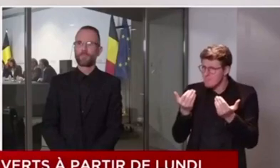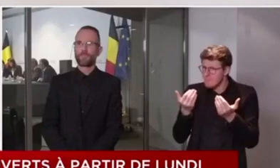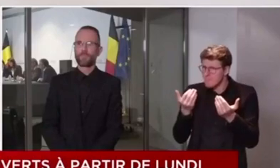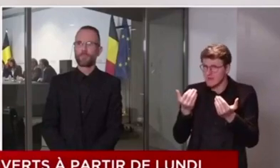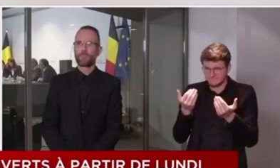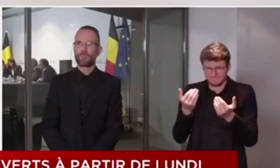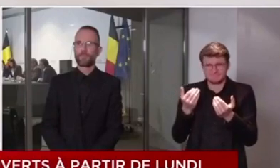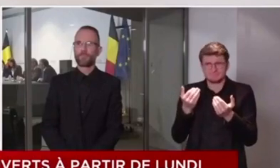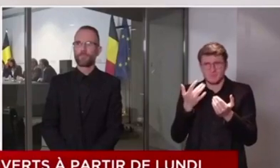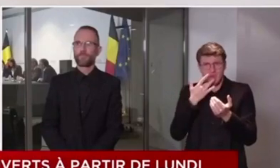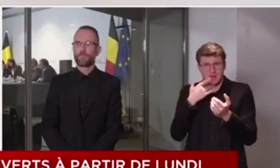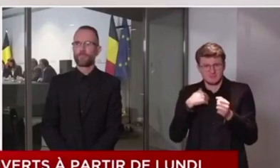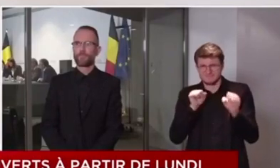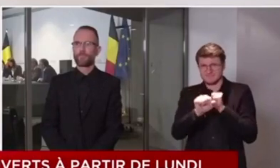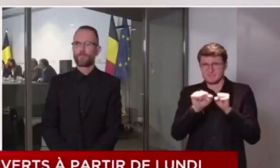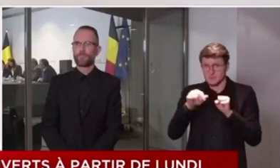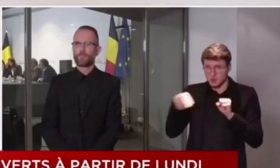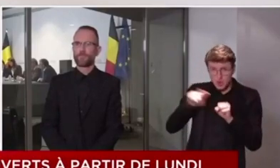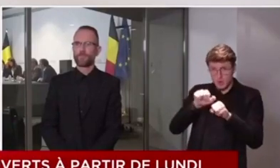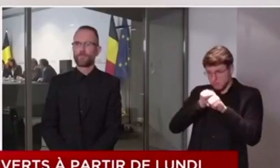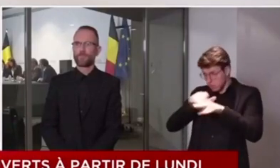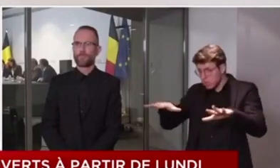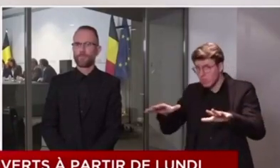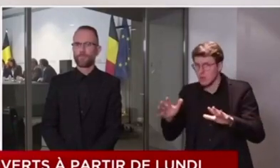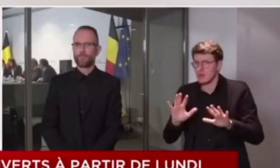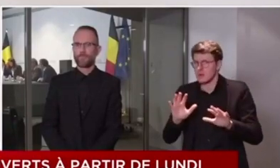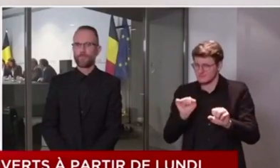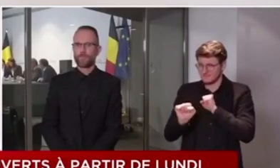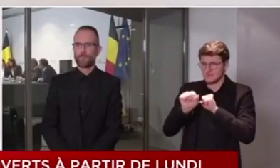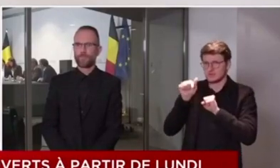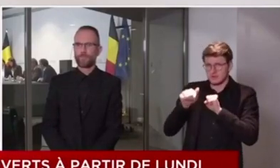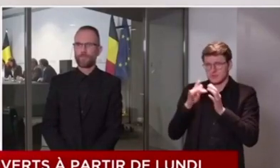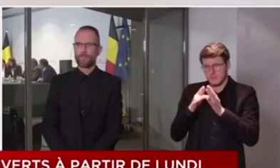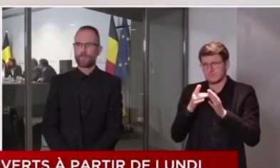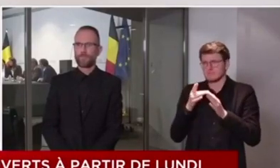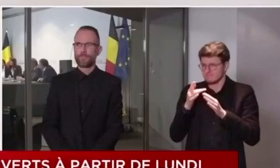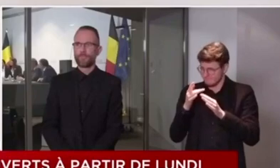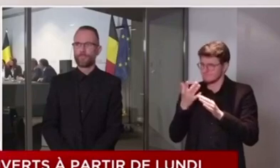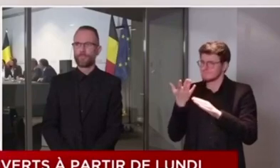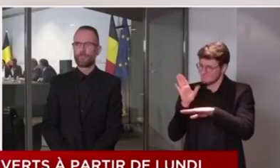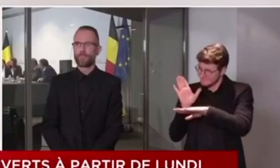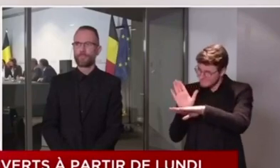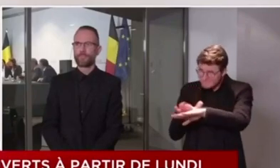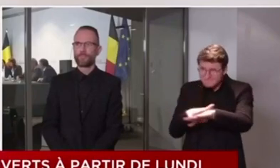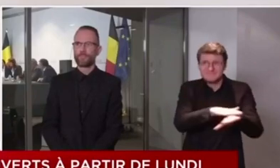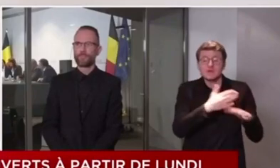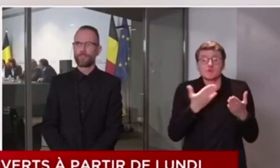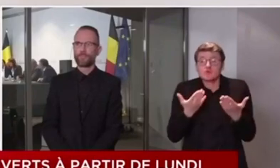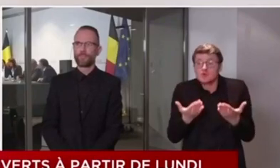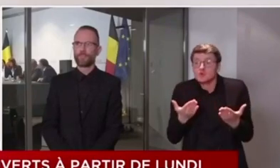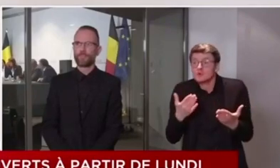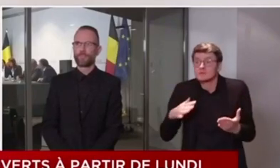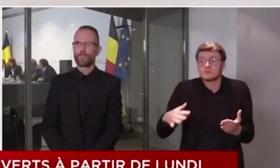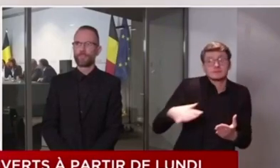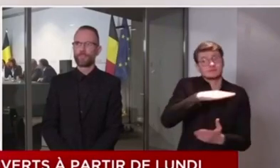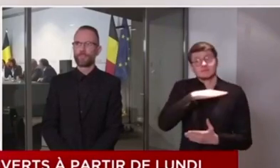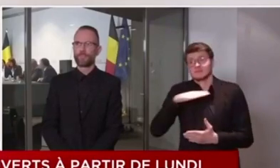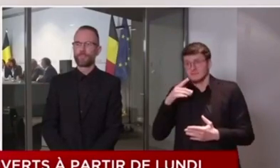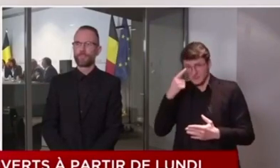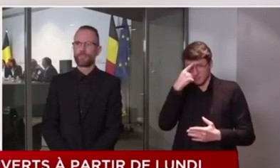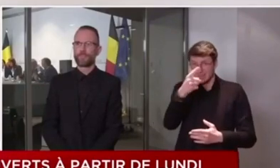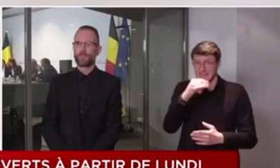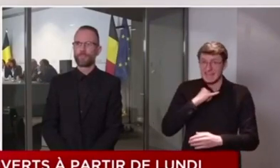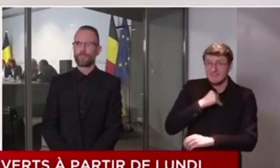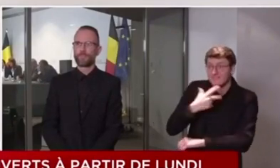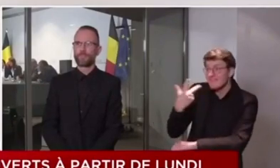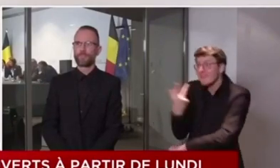que l'épidémie ne revienne. n'oubliez pas qu'à ce stade-ci, il n